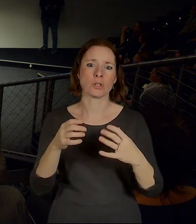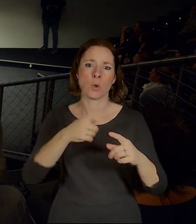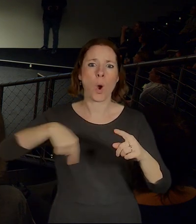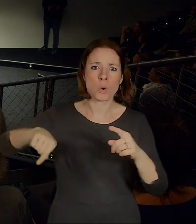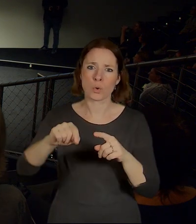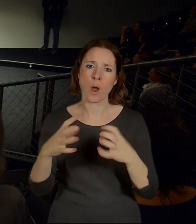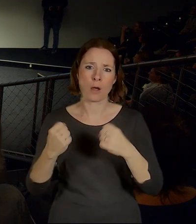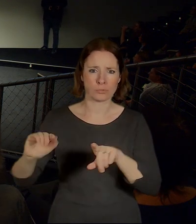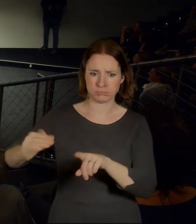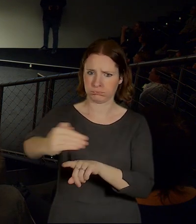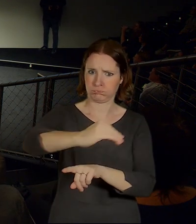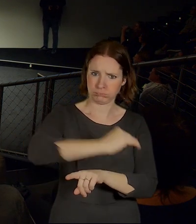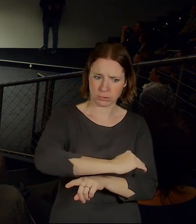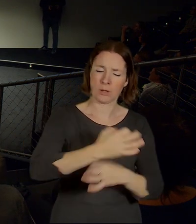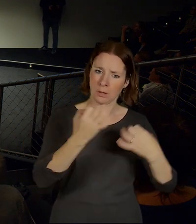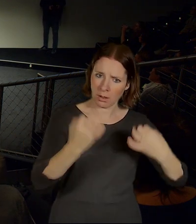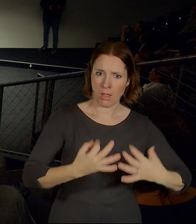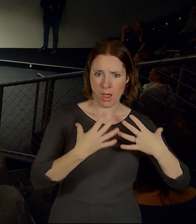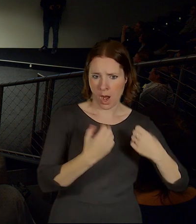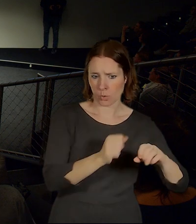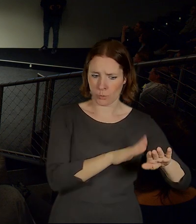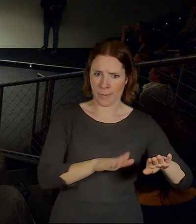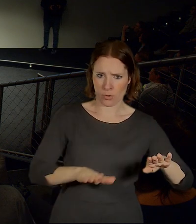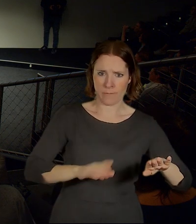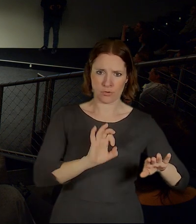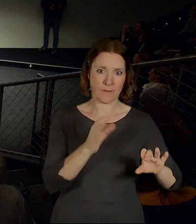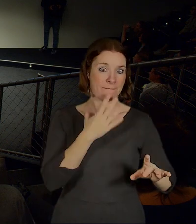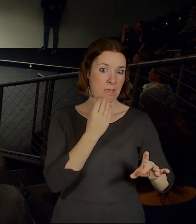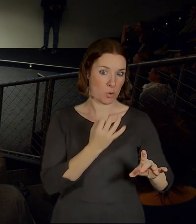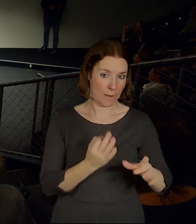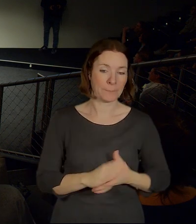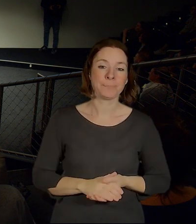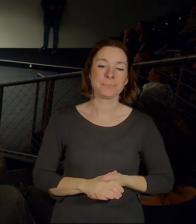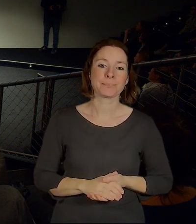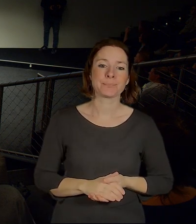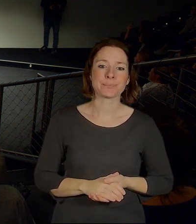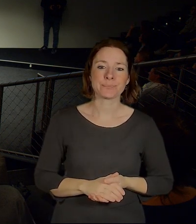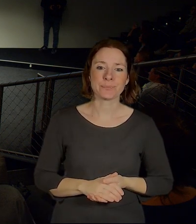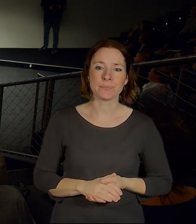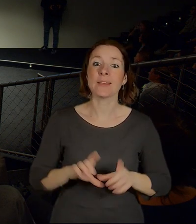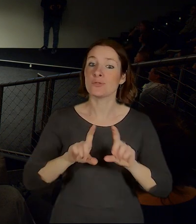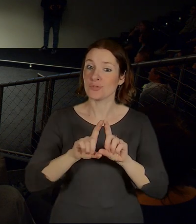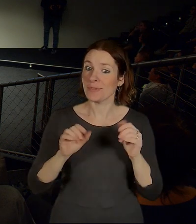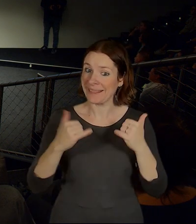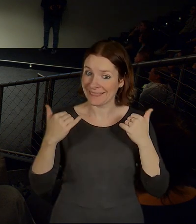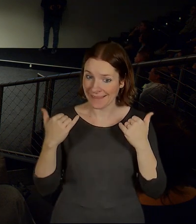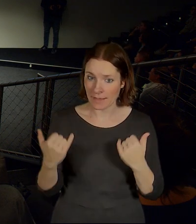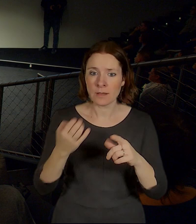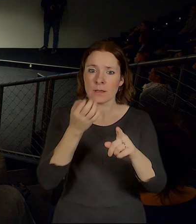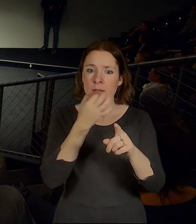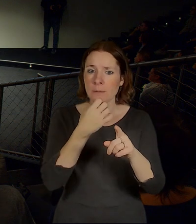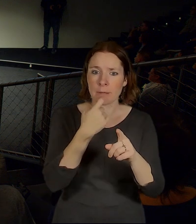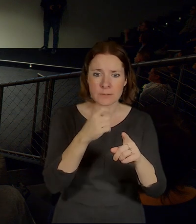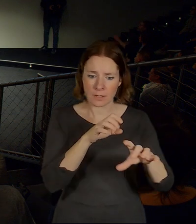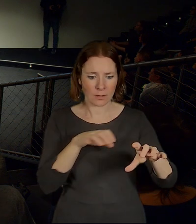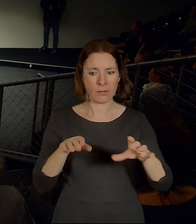rovnou parkuju v P plus R, protože teďka, když bych tady chtěl prostě